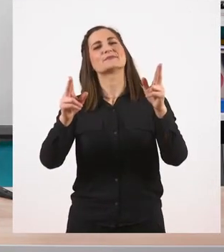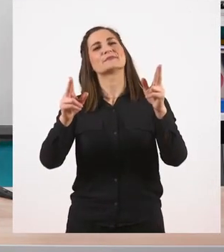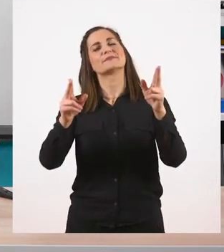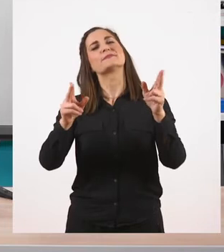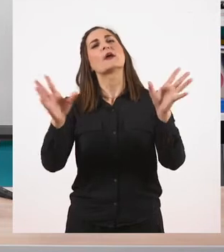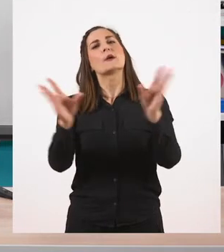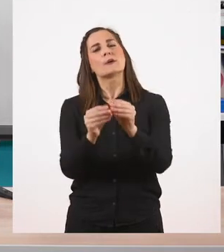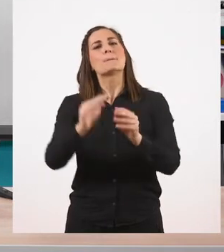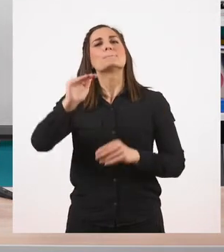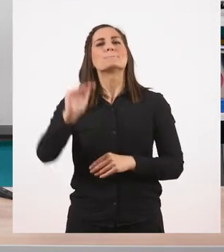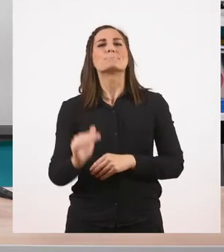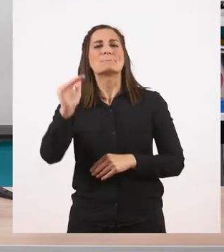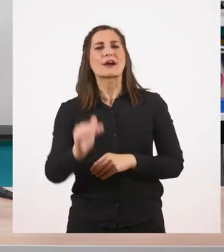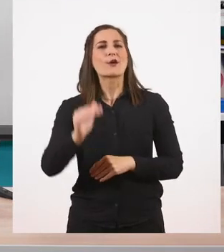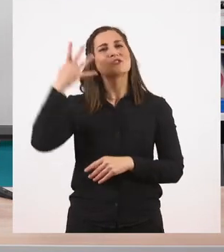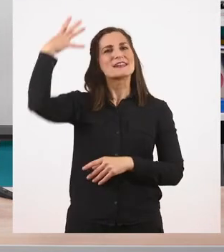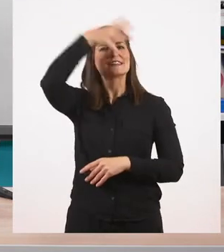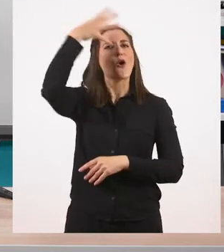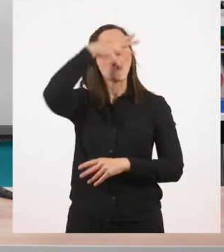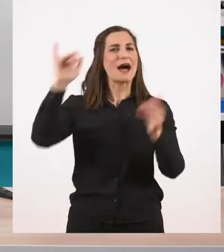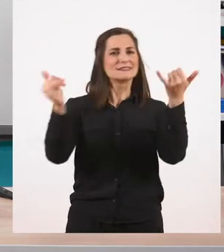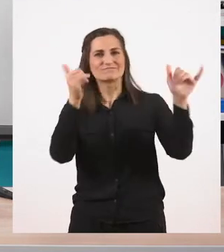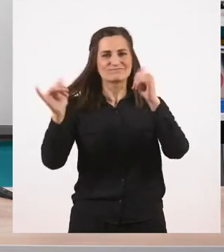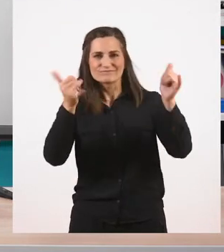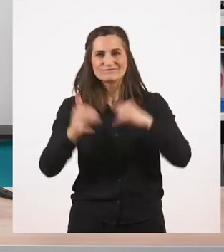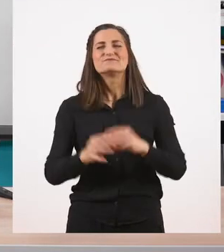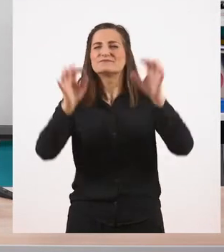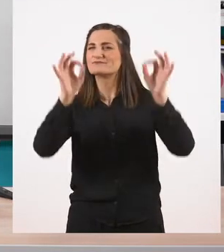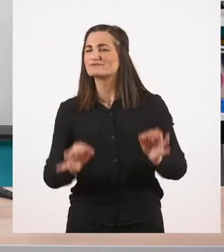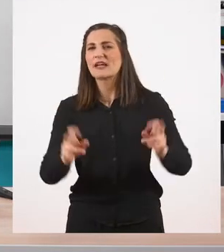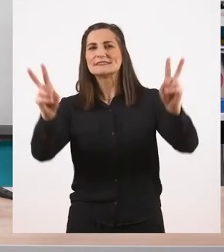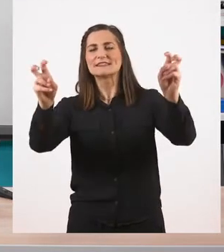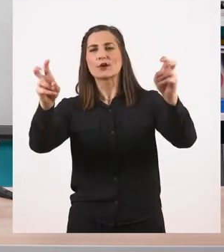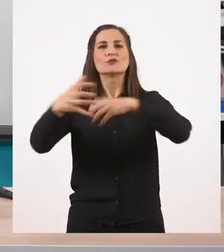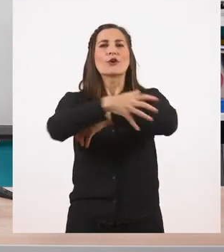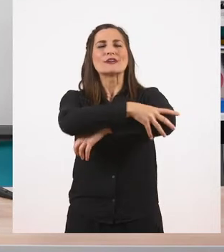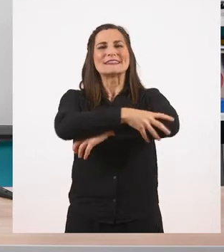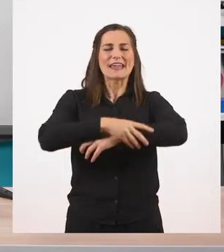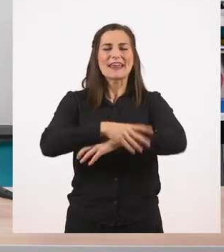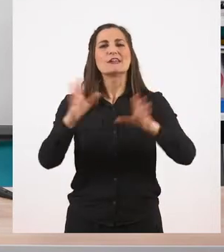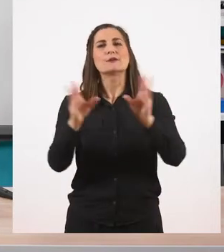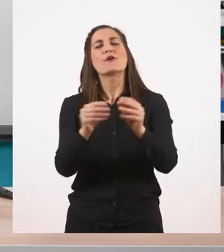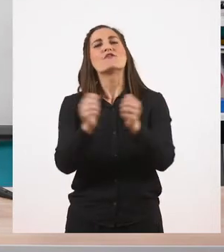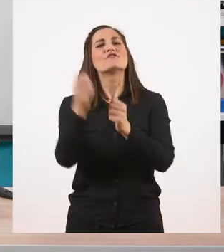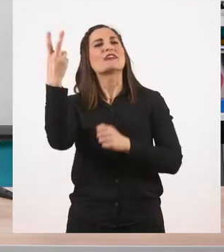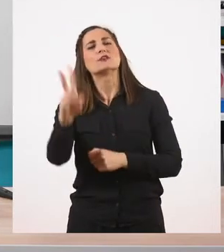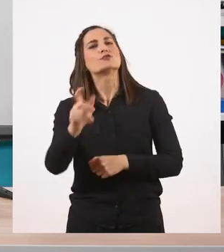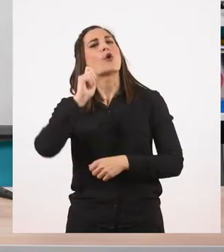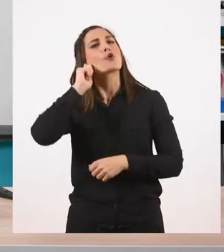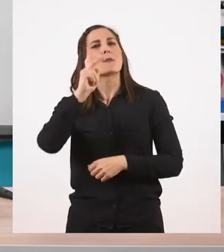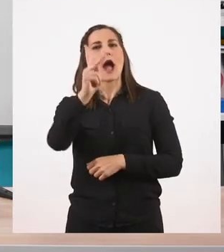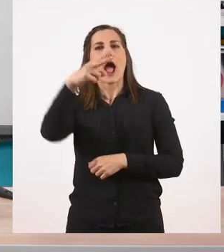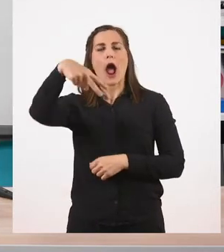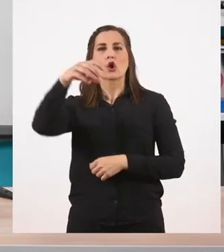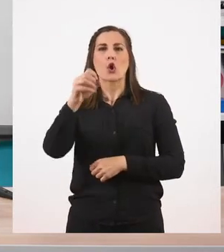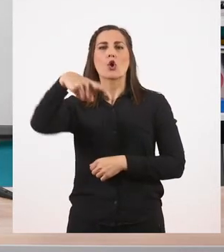του μικρού Νικόλα, της περιπέτειας του μικρού Νικόλα και συγκεκριμένα το χέρι του Κλωτέρ. Αφού σας το διαβάσω, μετά θα